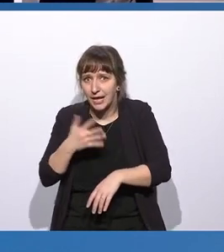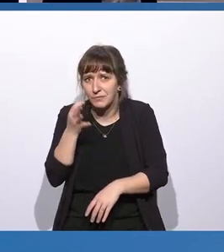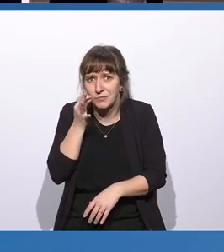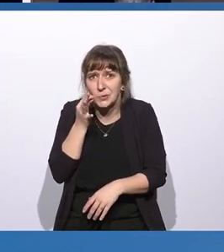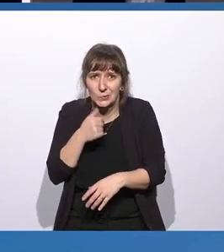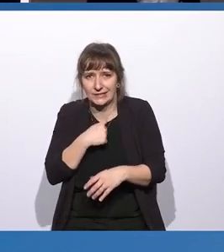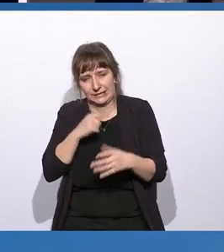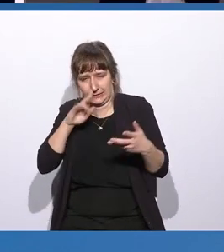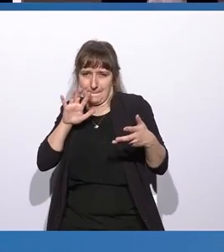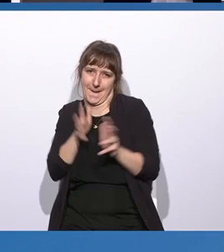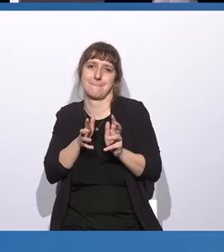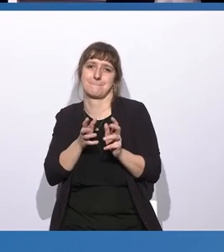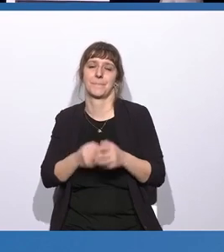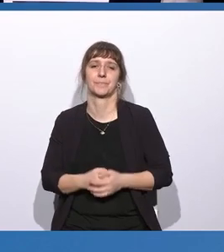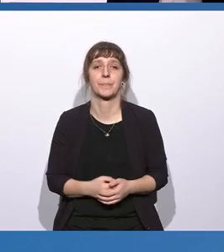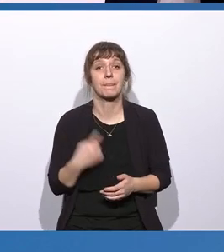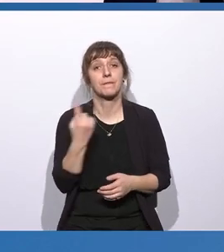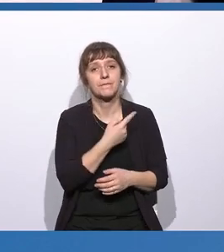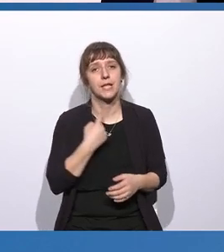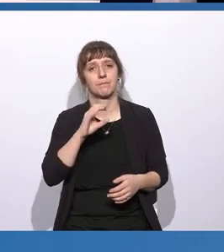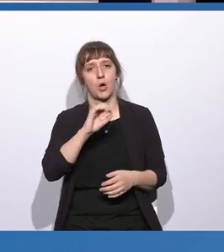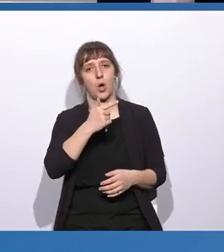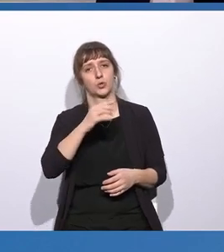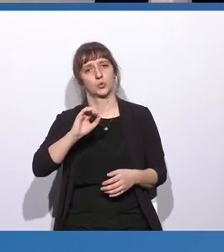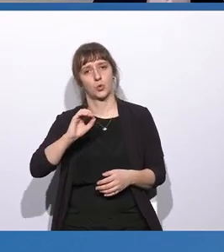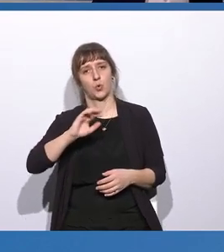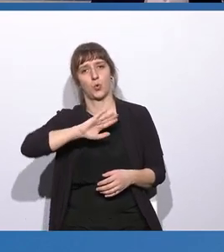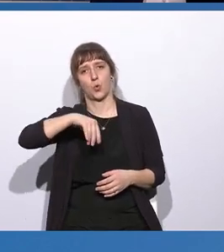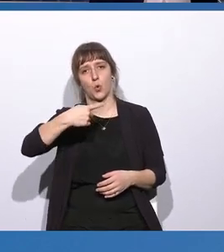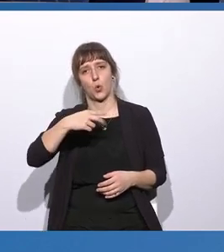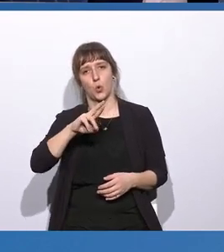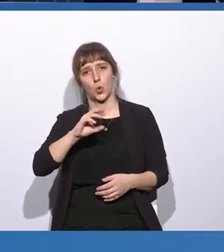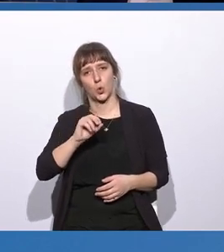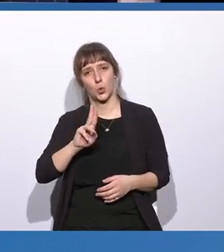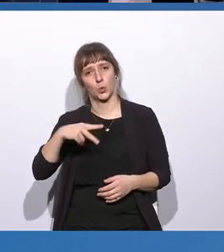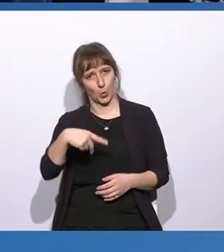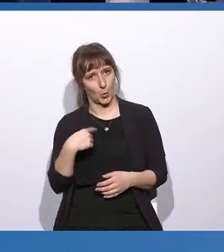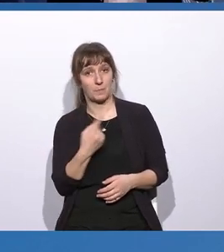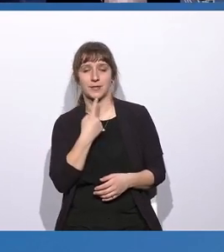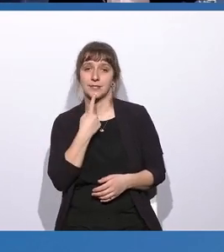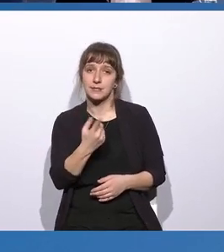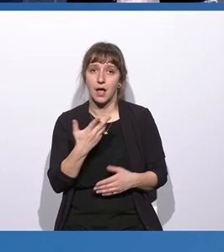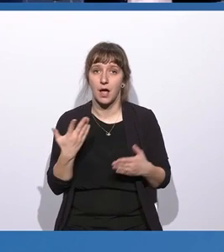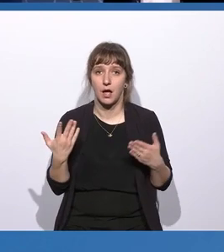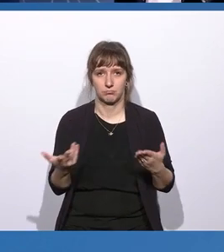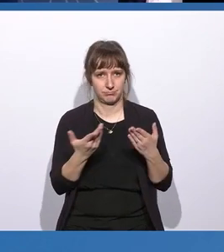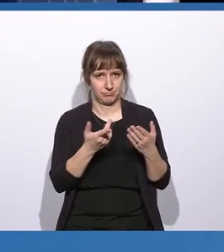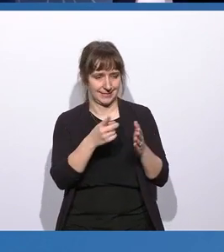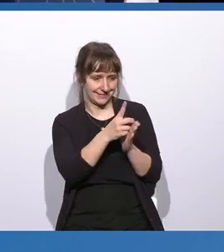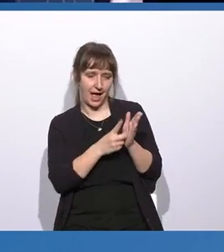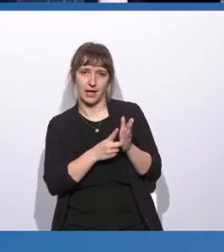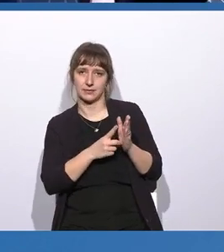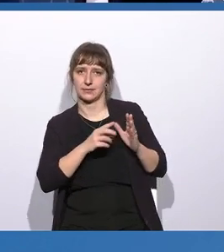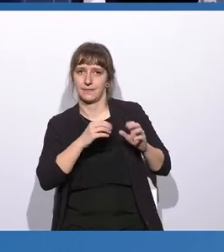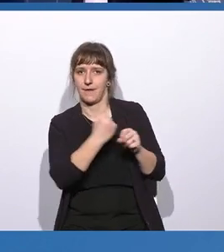vorbei. Also es geht darum, dass wir bei der Otto Group sagen, dass der Konflikt, der von der Verarbeitung von Daten